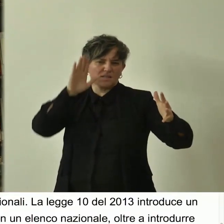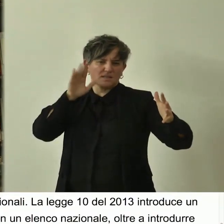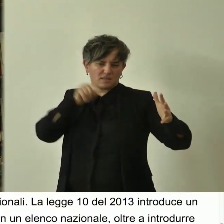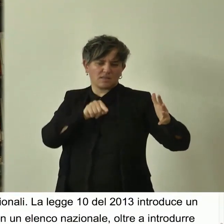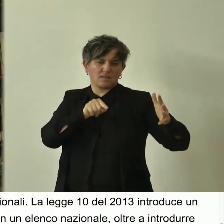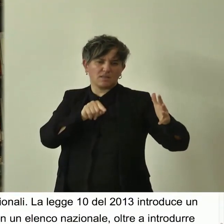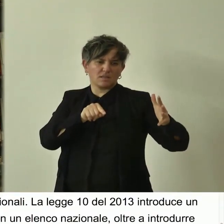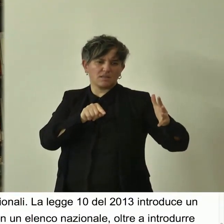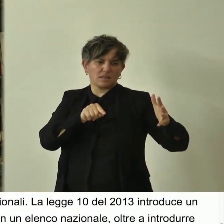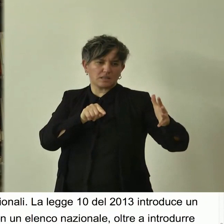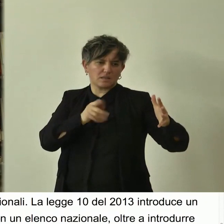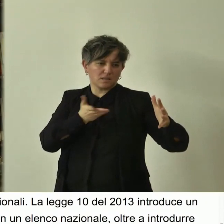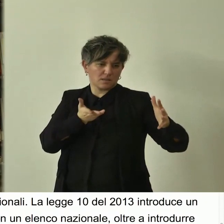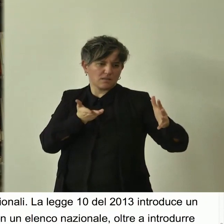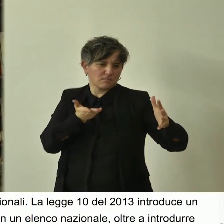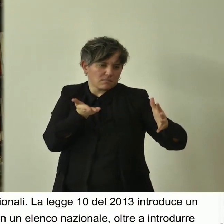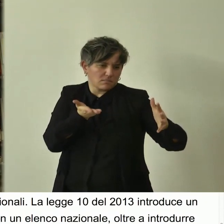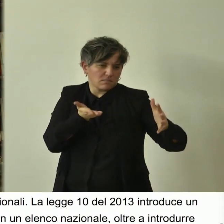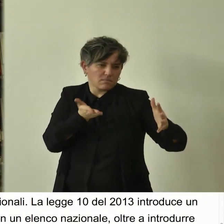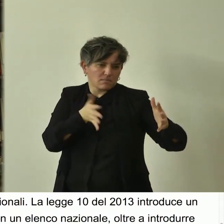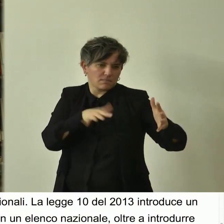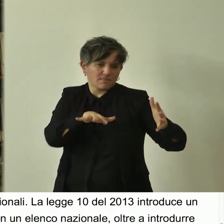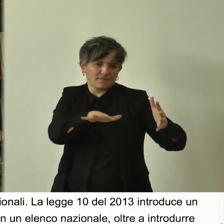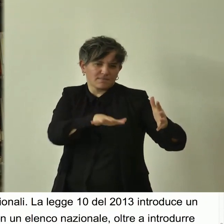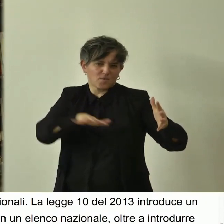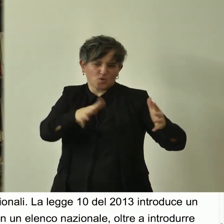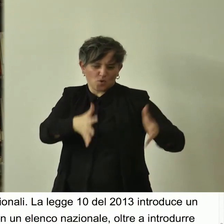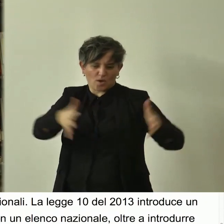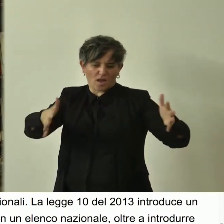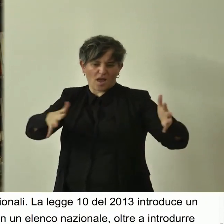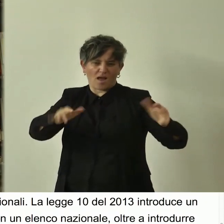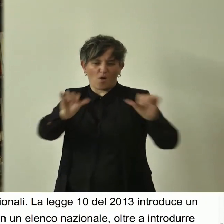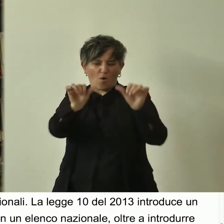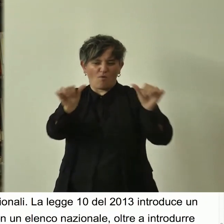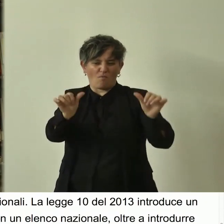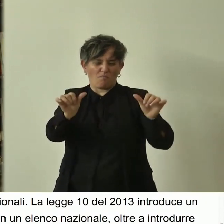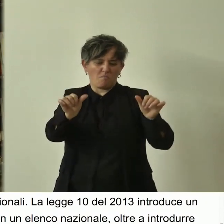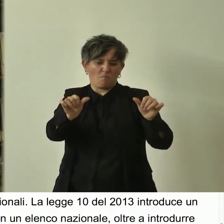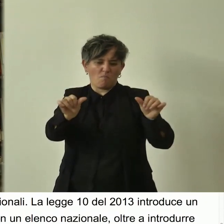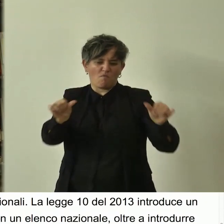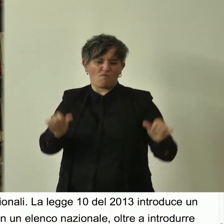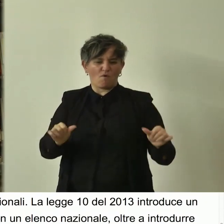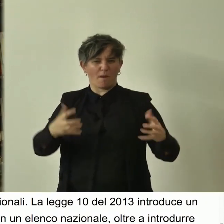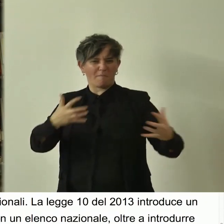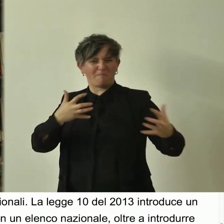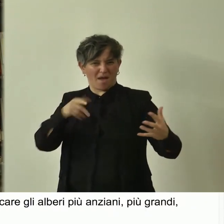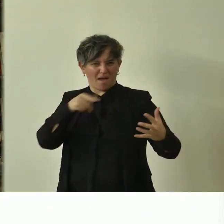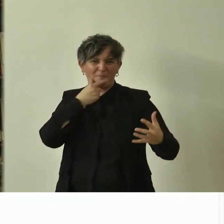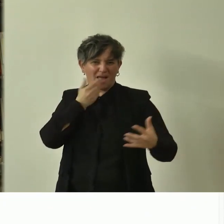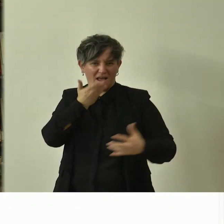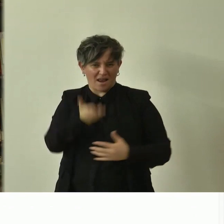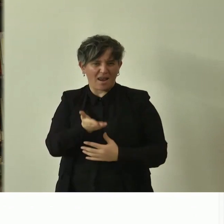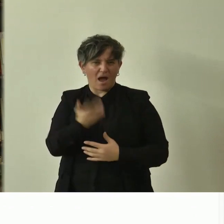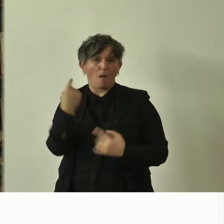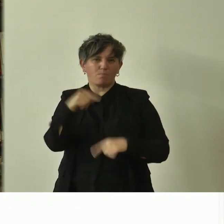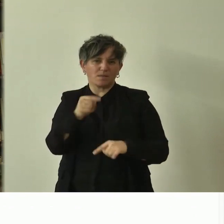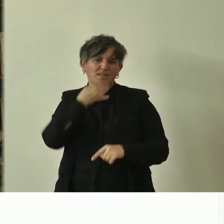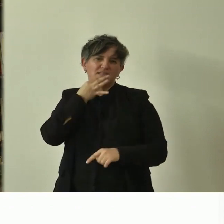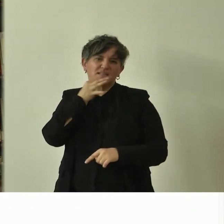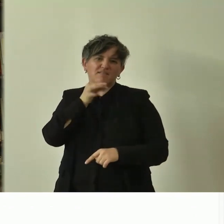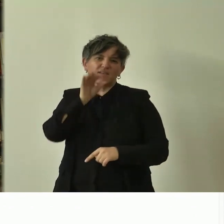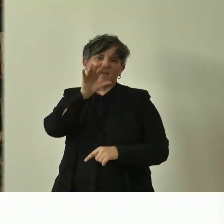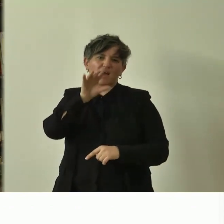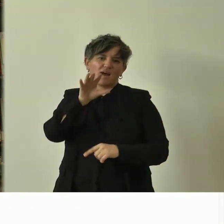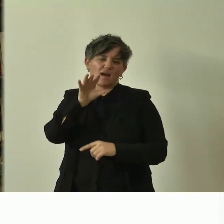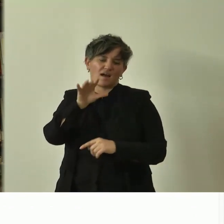una chioma più ampia, una forma più bella. In questo senso